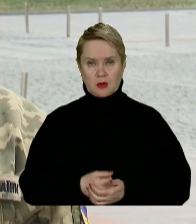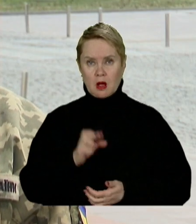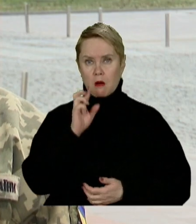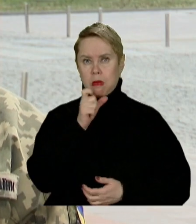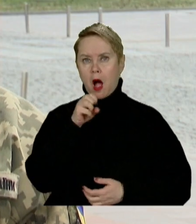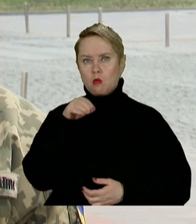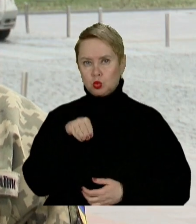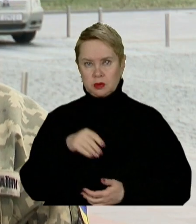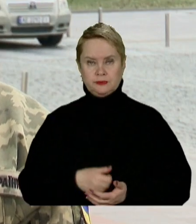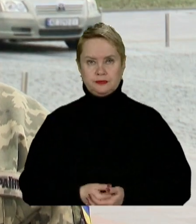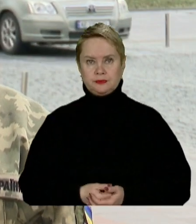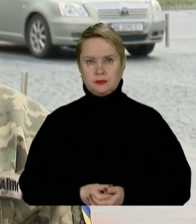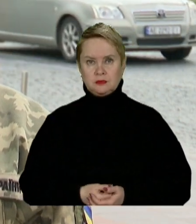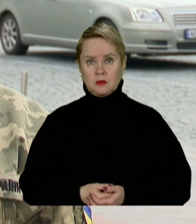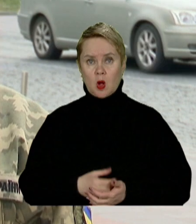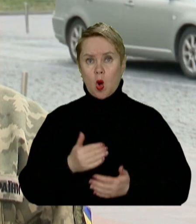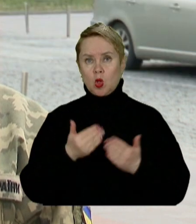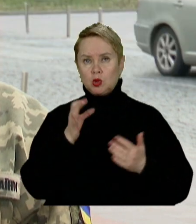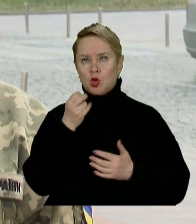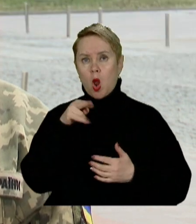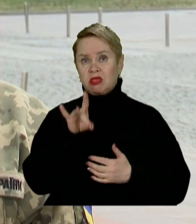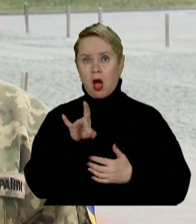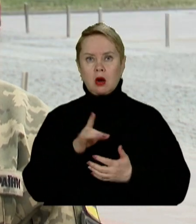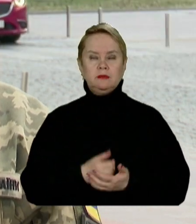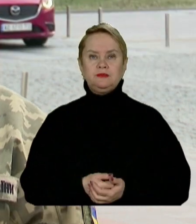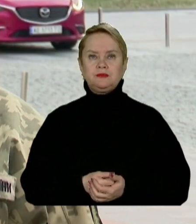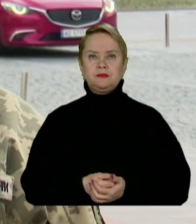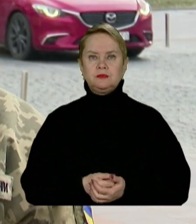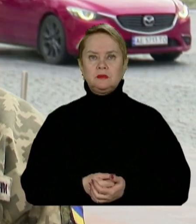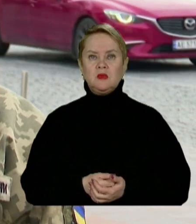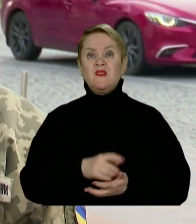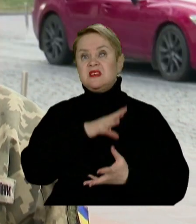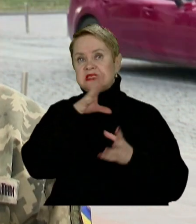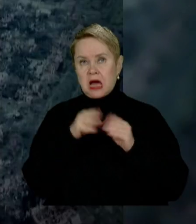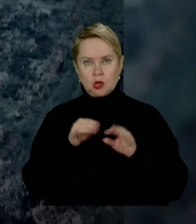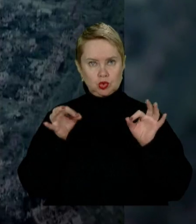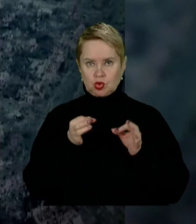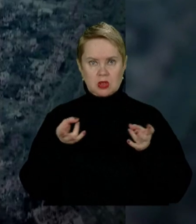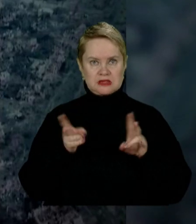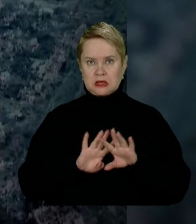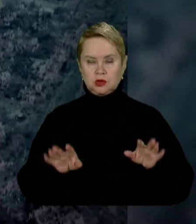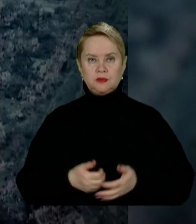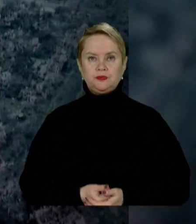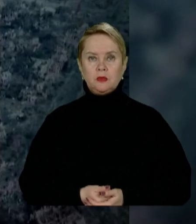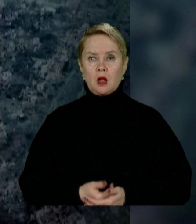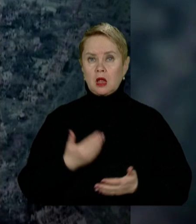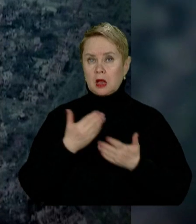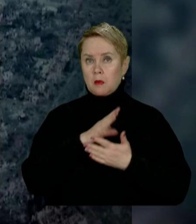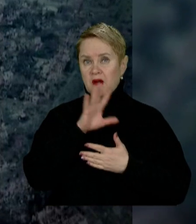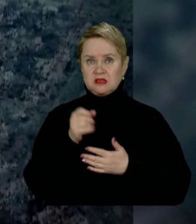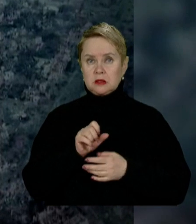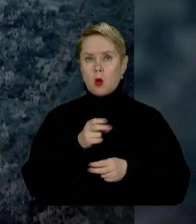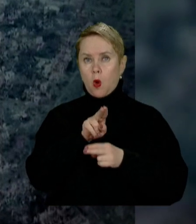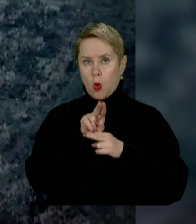Бахмута, от Солідара там практично взагалі нічого не лишилось. Та навіть попри